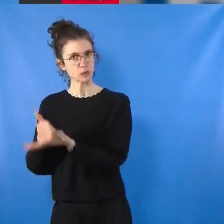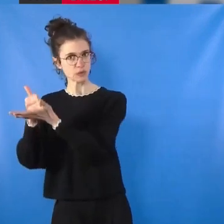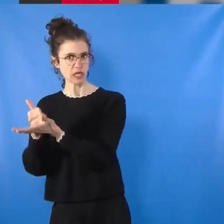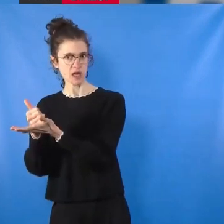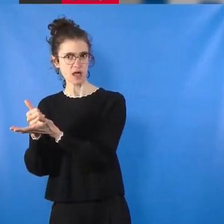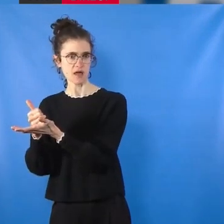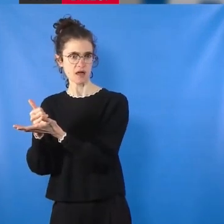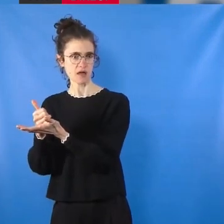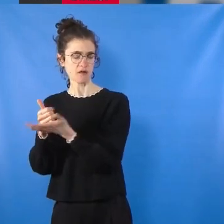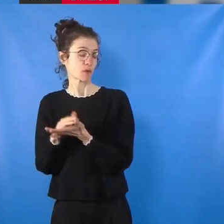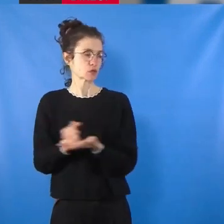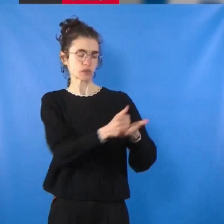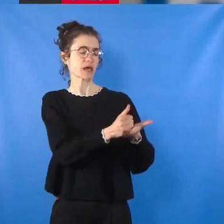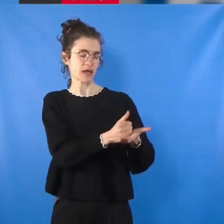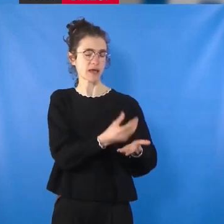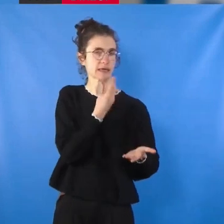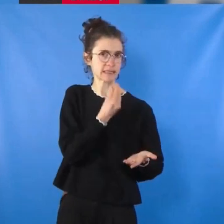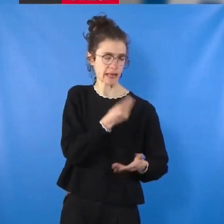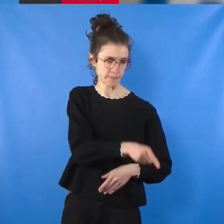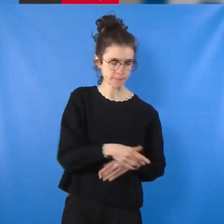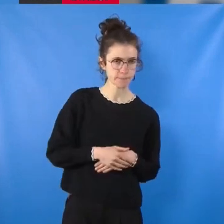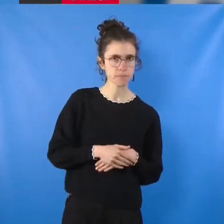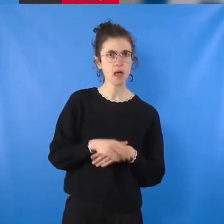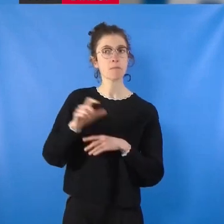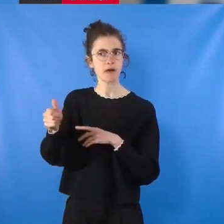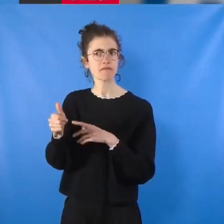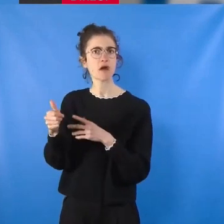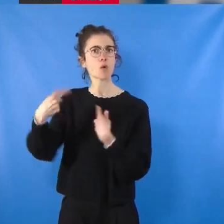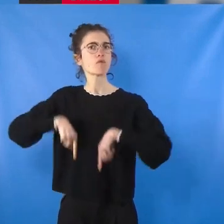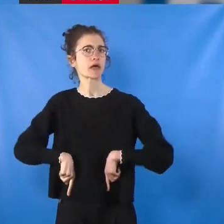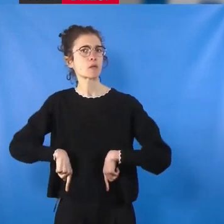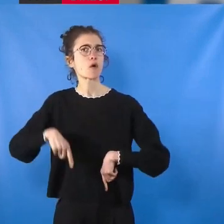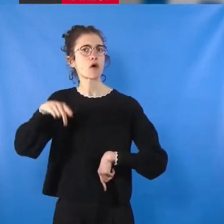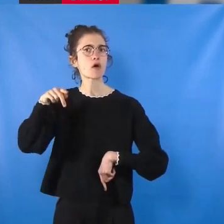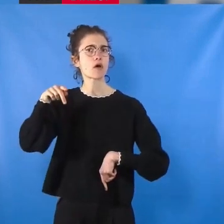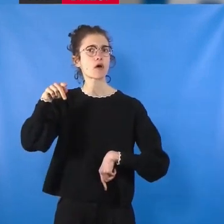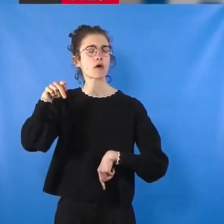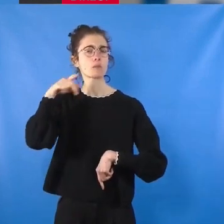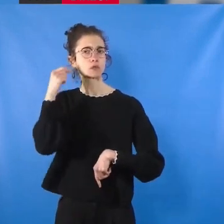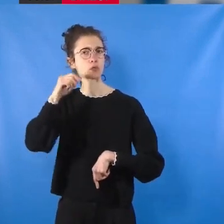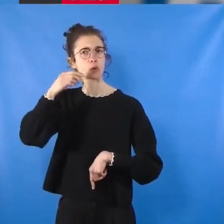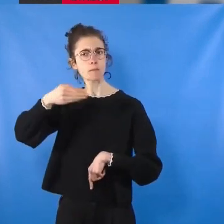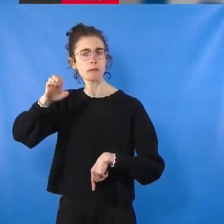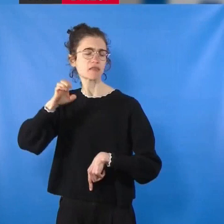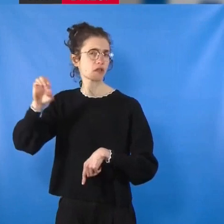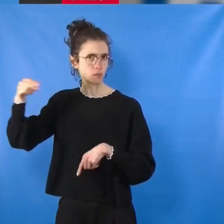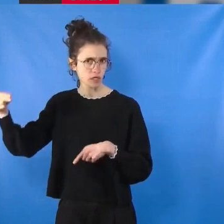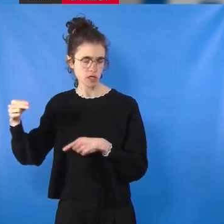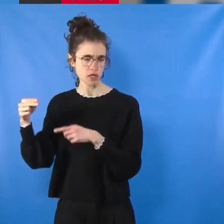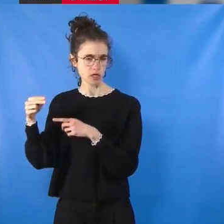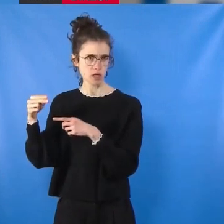Depuis, la violence et le non-discernement du gouvernement de Ben Amin Netanahoui, à l'encontre des populations